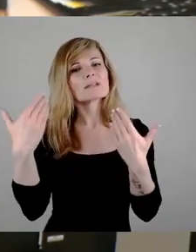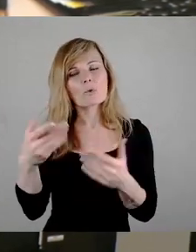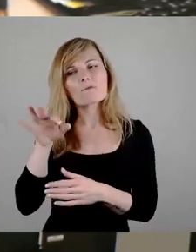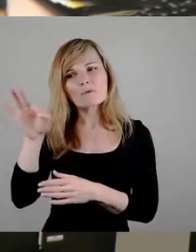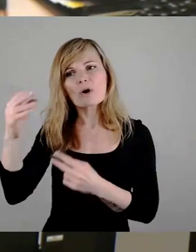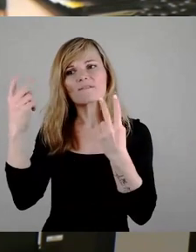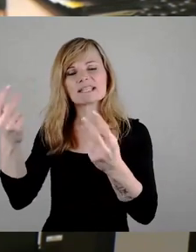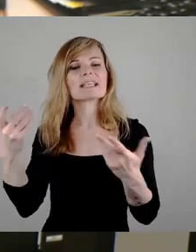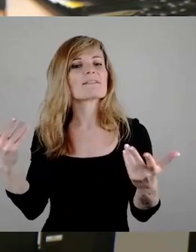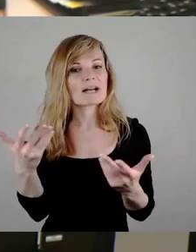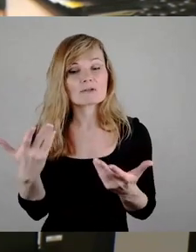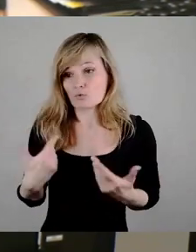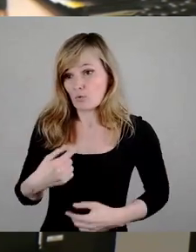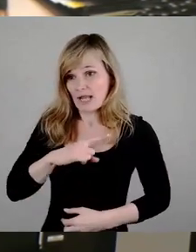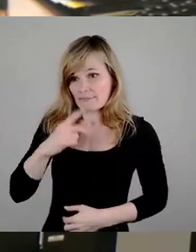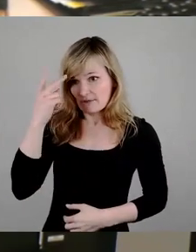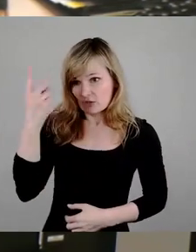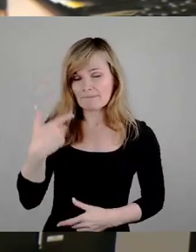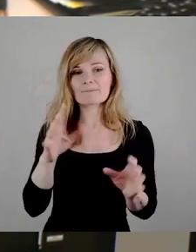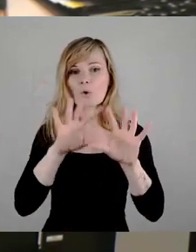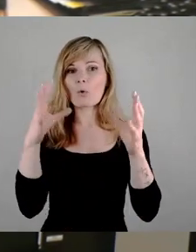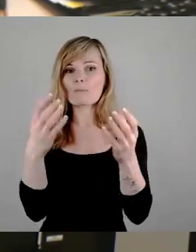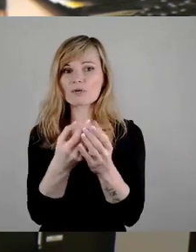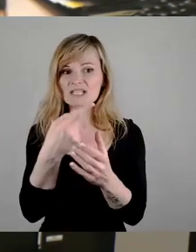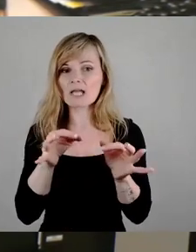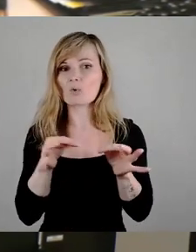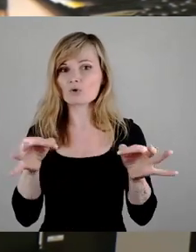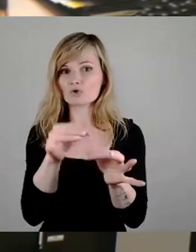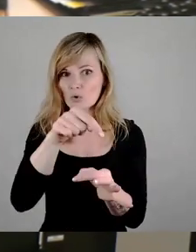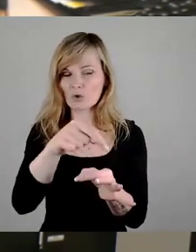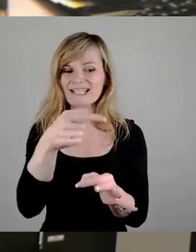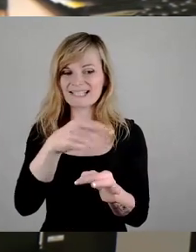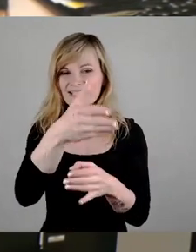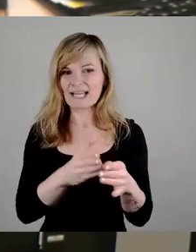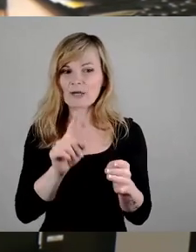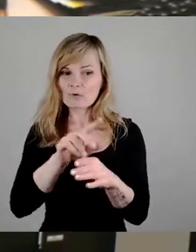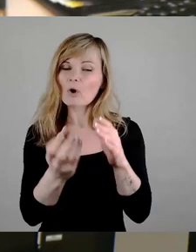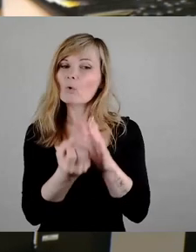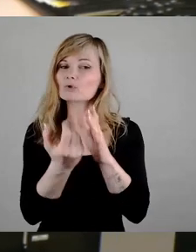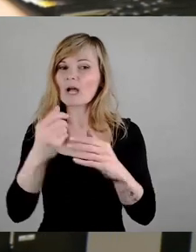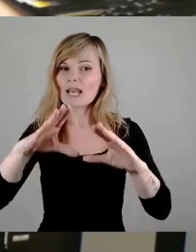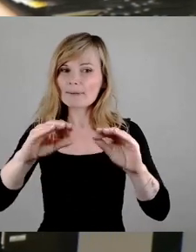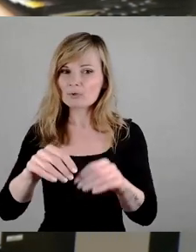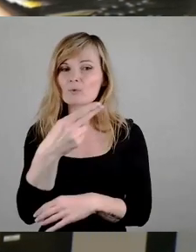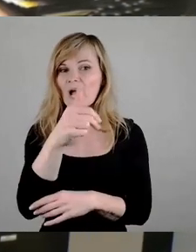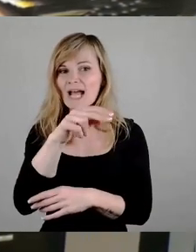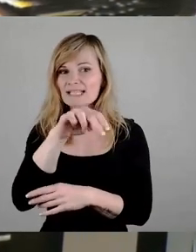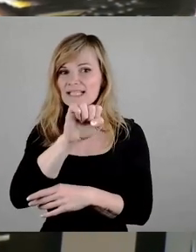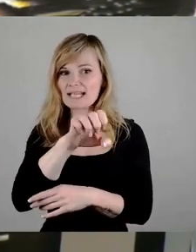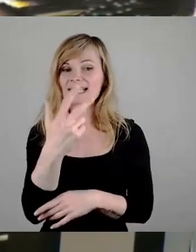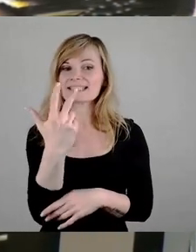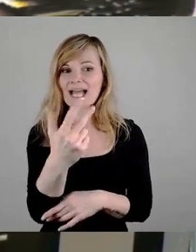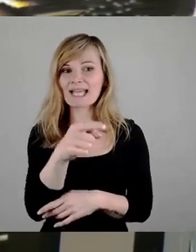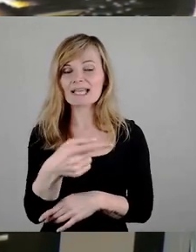Globus-Grundstück und dort vor allen Dingen um den Teil, wo wir eben soziokulturelle Nutzung haben. Das ist die Hanse 3, das ist die blaue